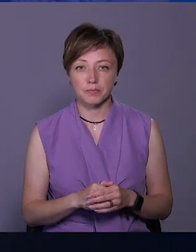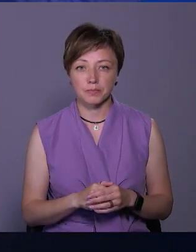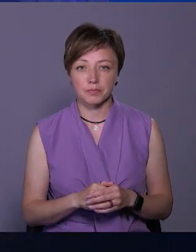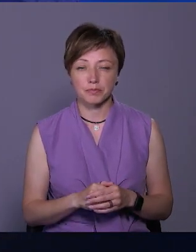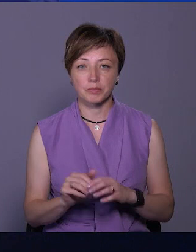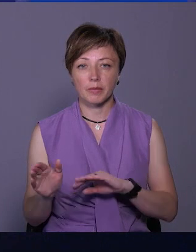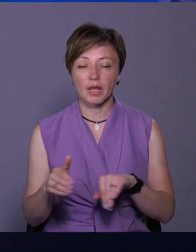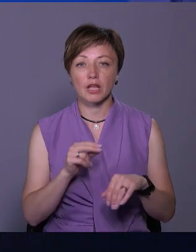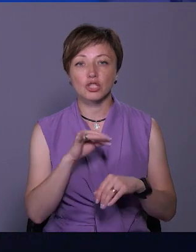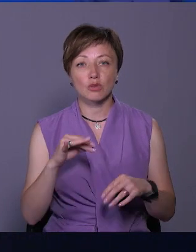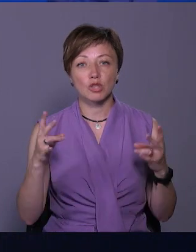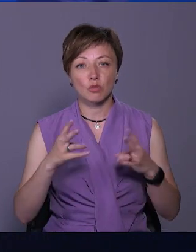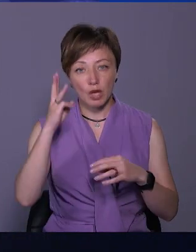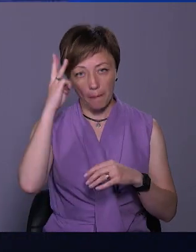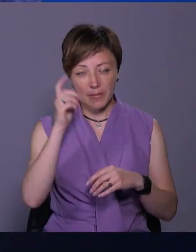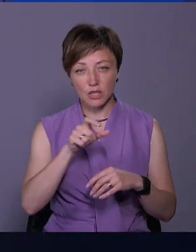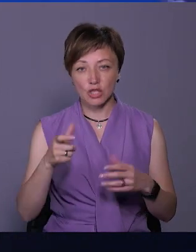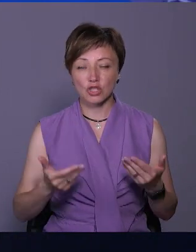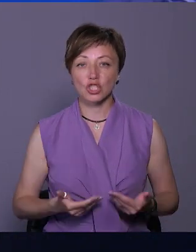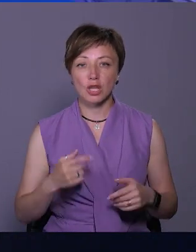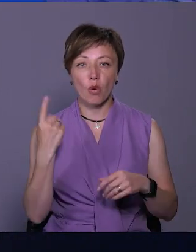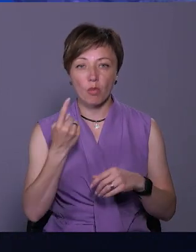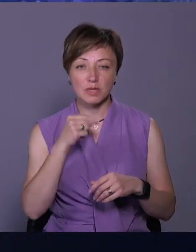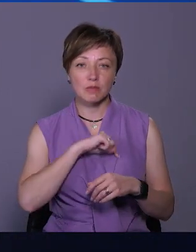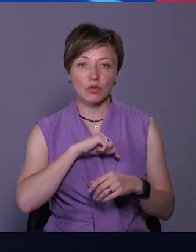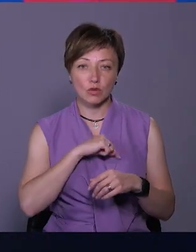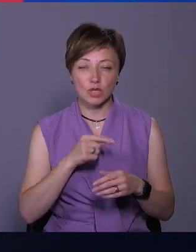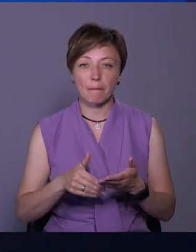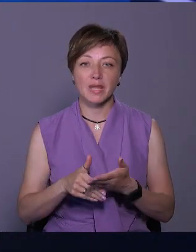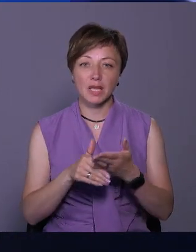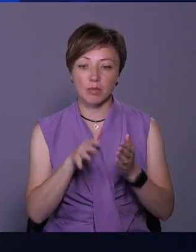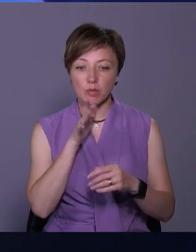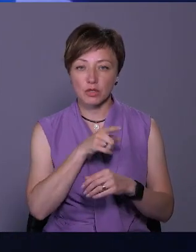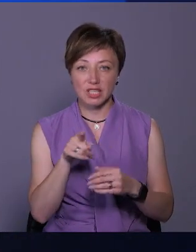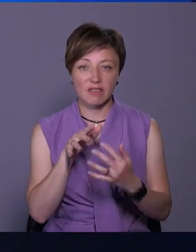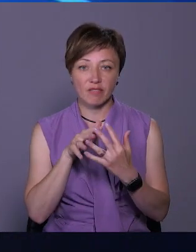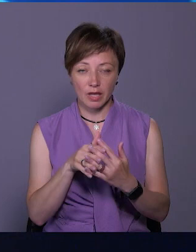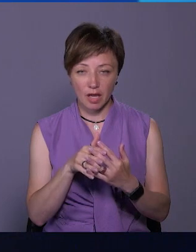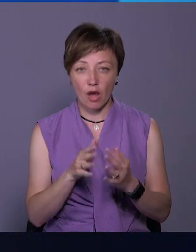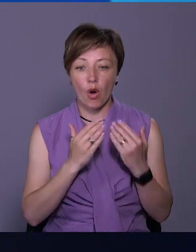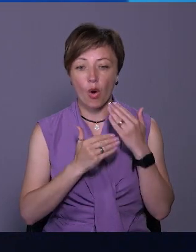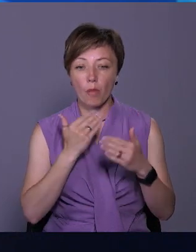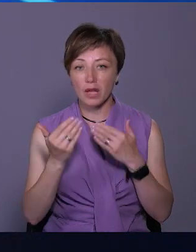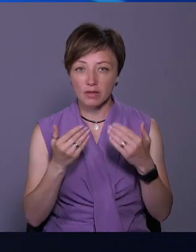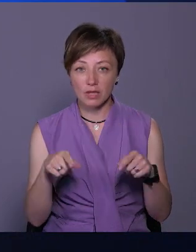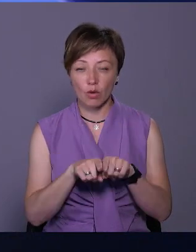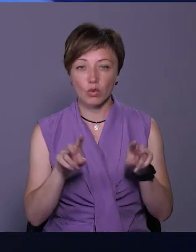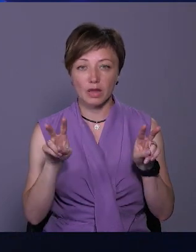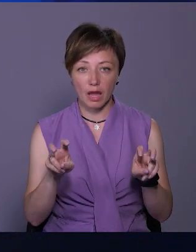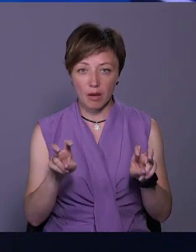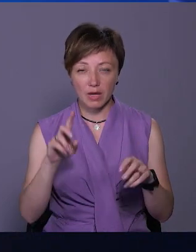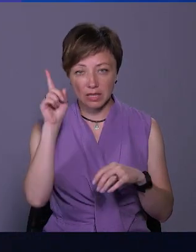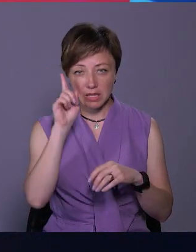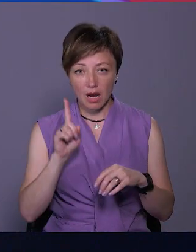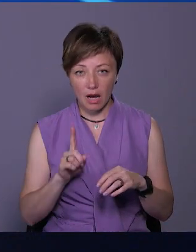Чи потребують хмельничани та жителі області психологічної підтримки під час війни? Опитування на таку тему від